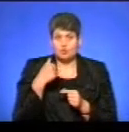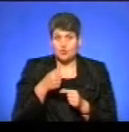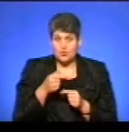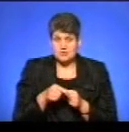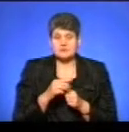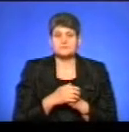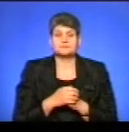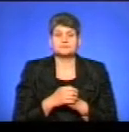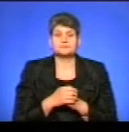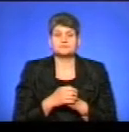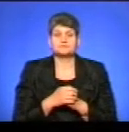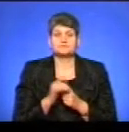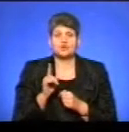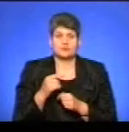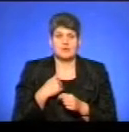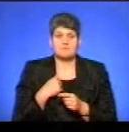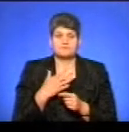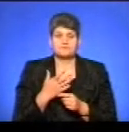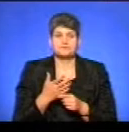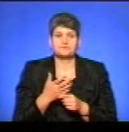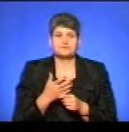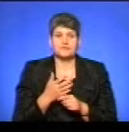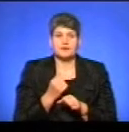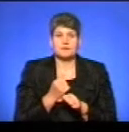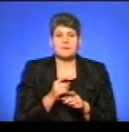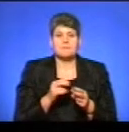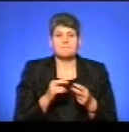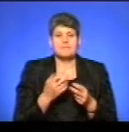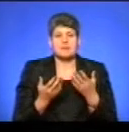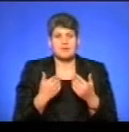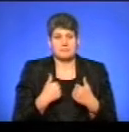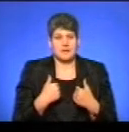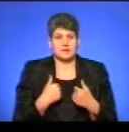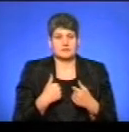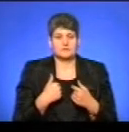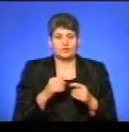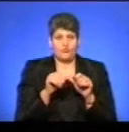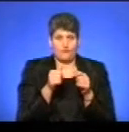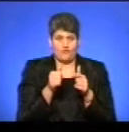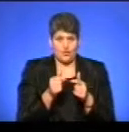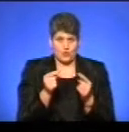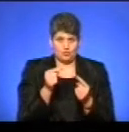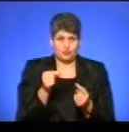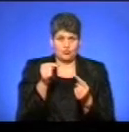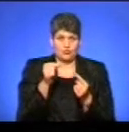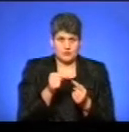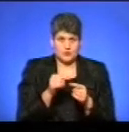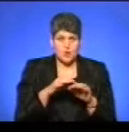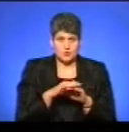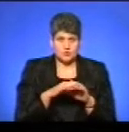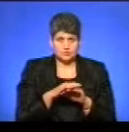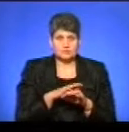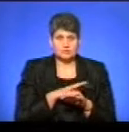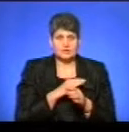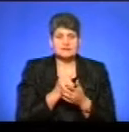щоб нам привести, якби ми привели, вірніше, до формули розрахунку,